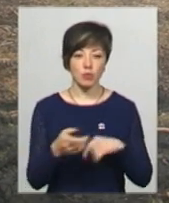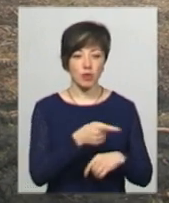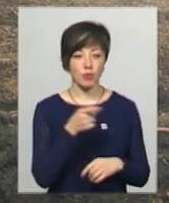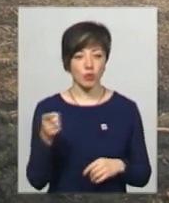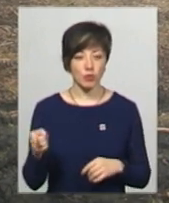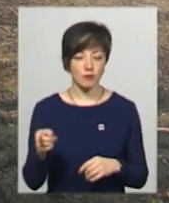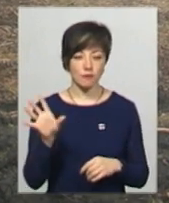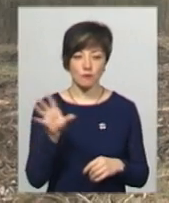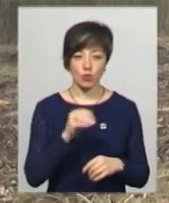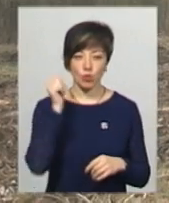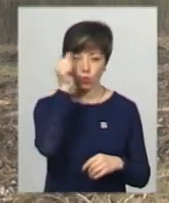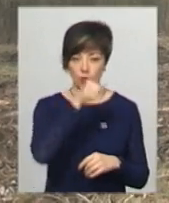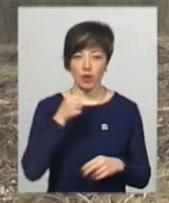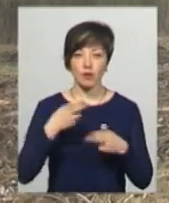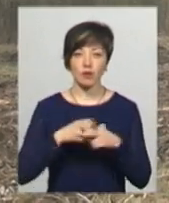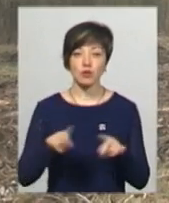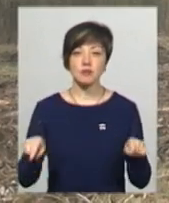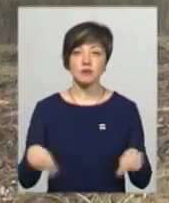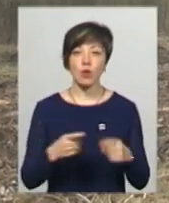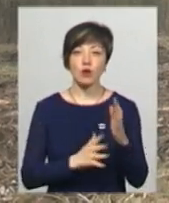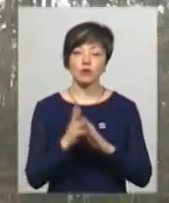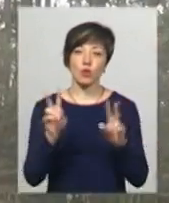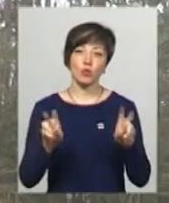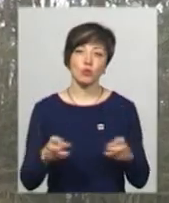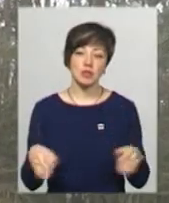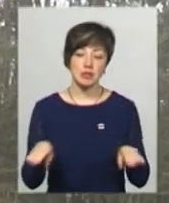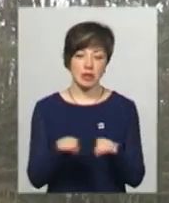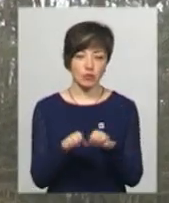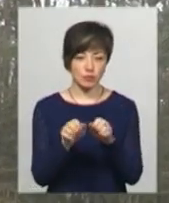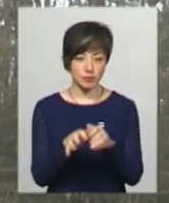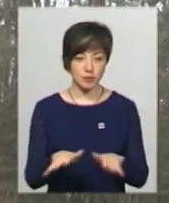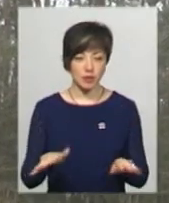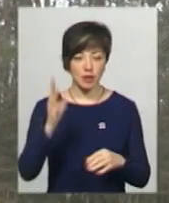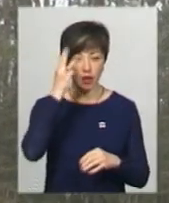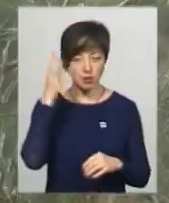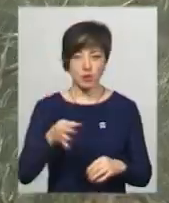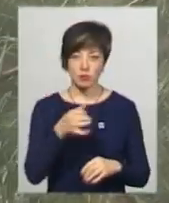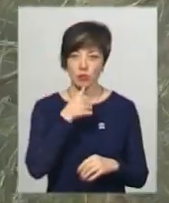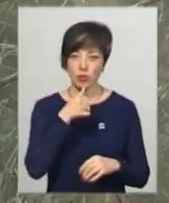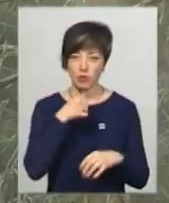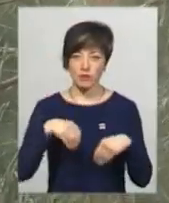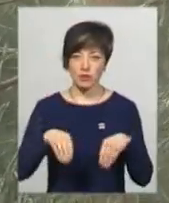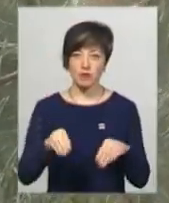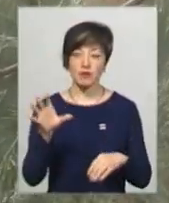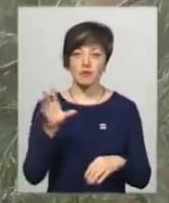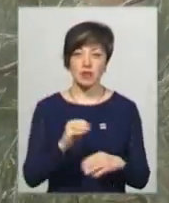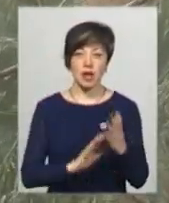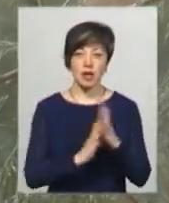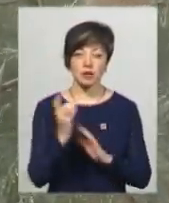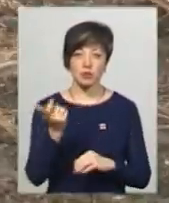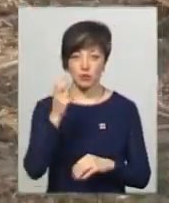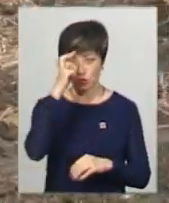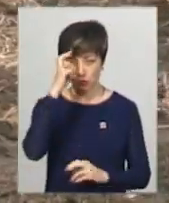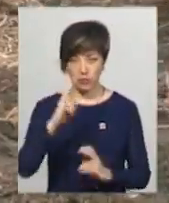всього року. Технологію створення лісових культур із закритою кореневою системою на Хмельниччині пробують висаджувати у всіх лісгоспах. У